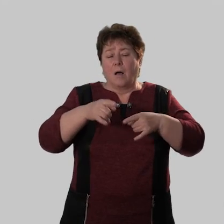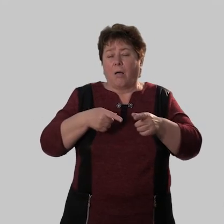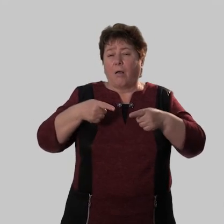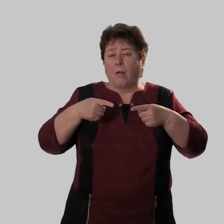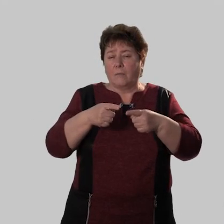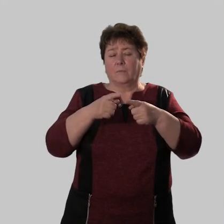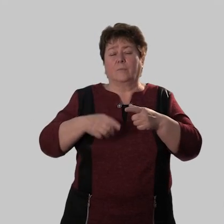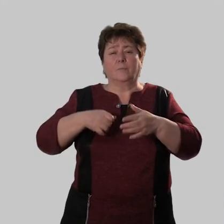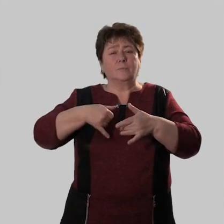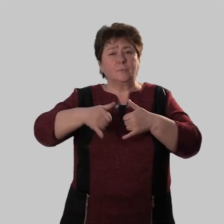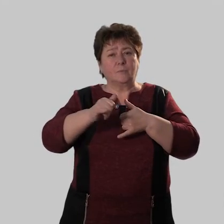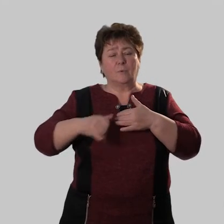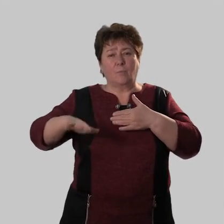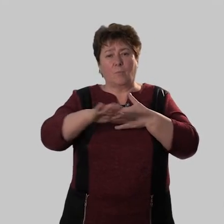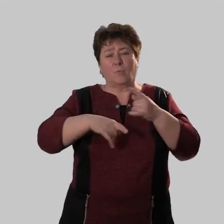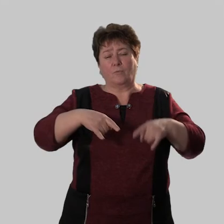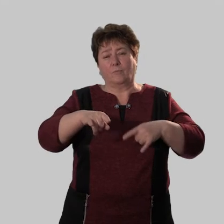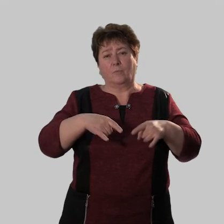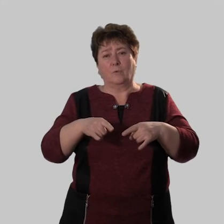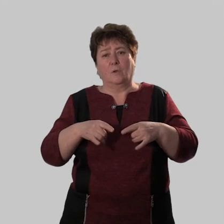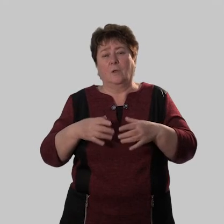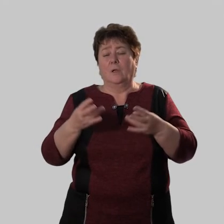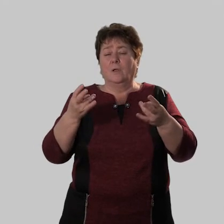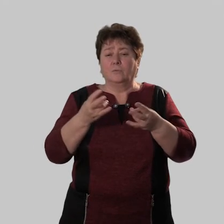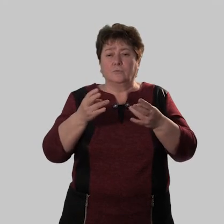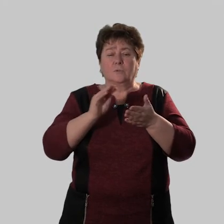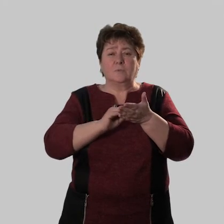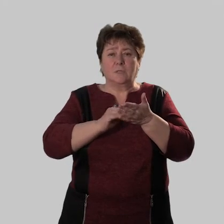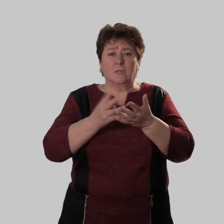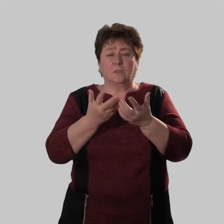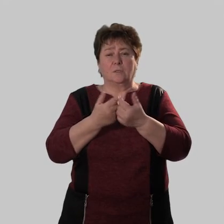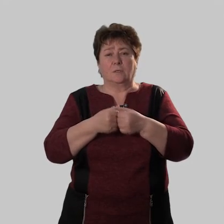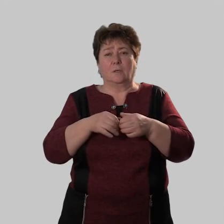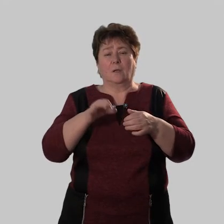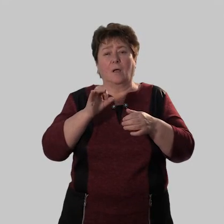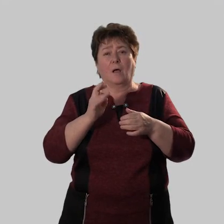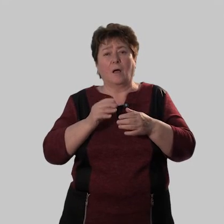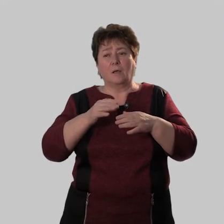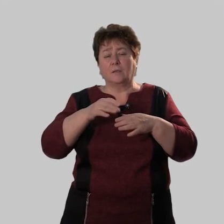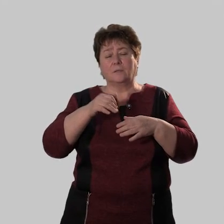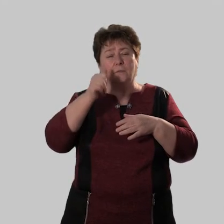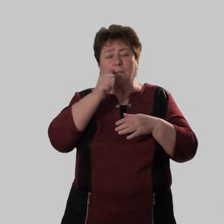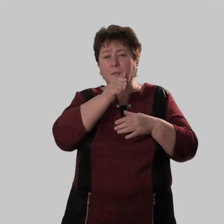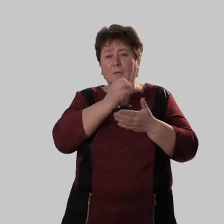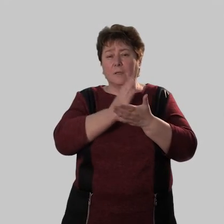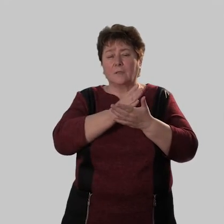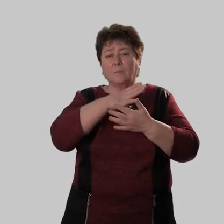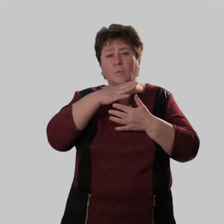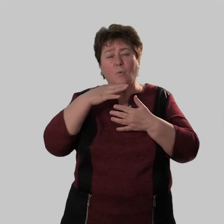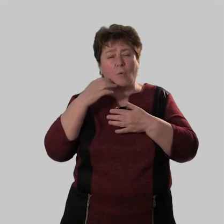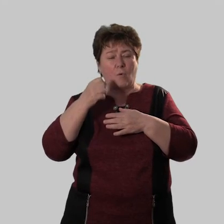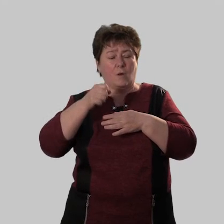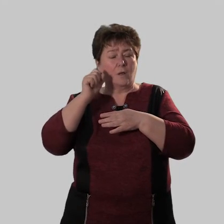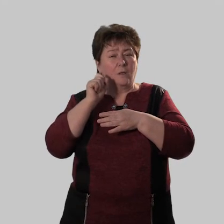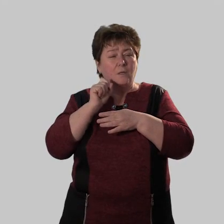футбольном поле и нам постоянно необходимы числительные они таят столько загадок